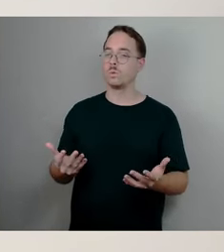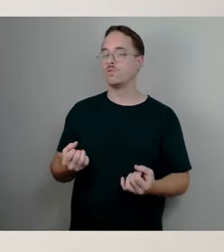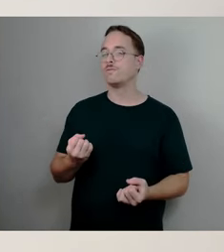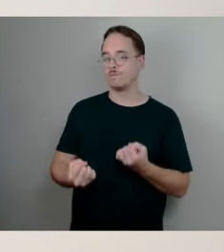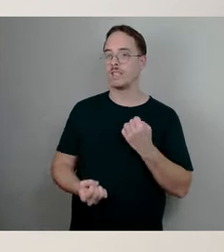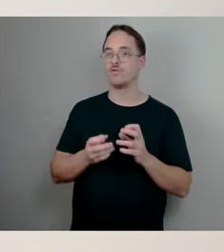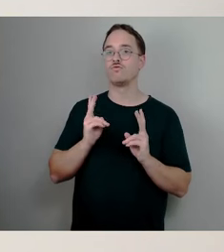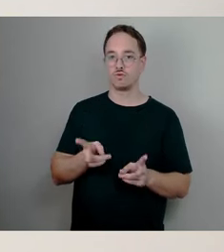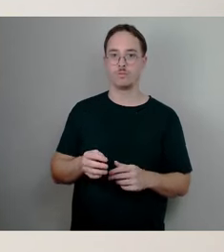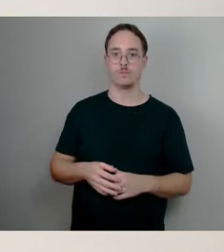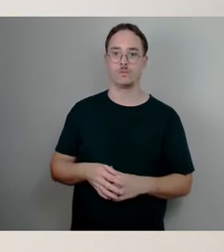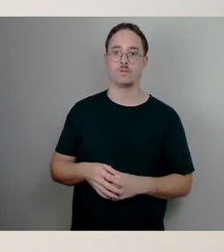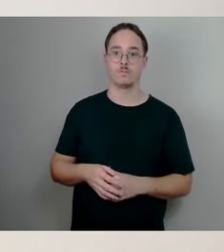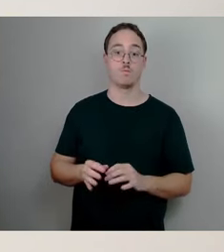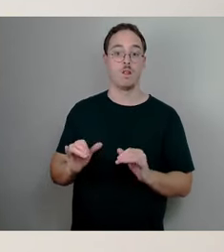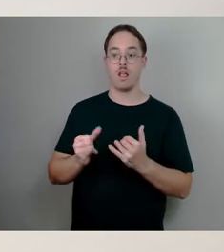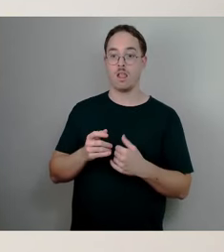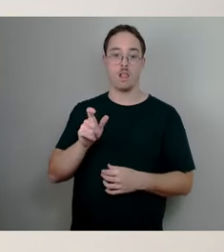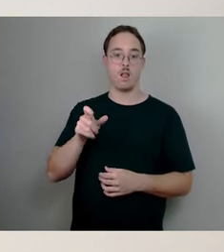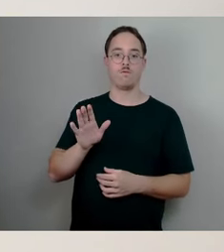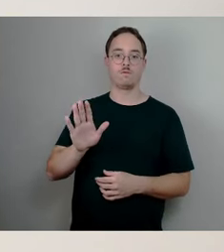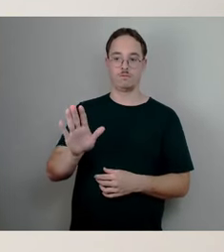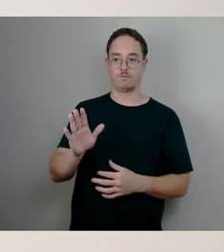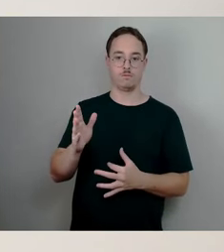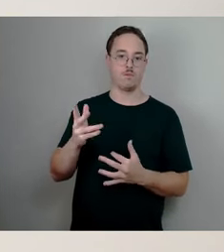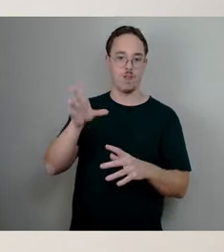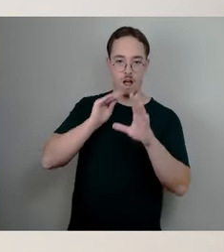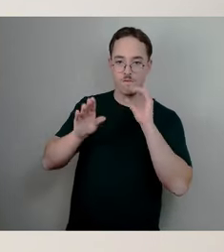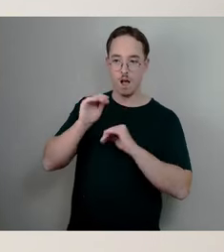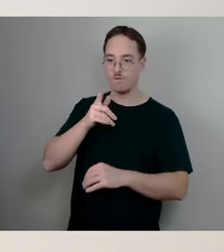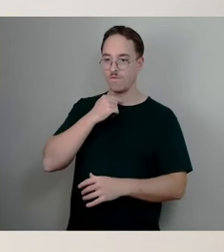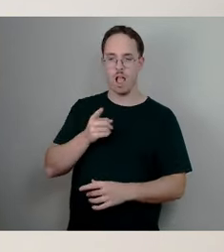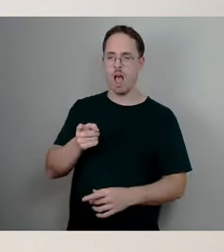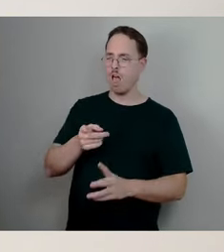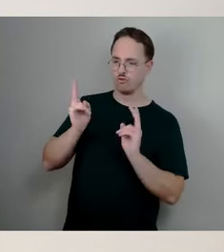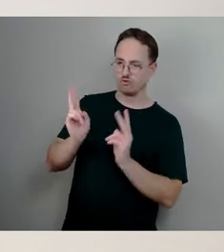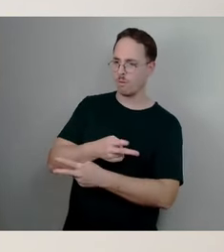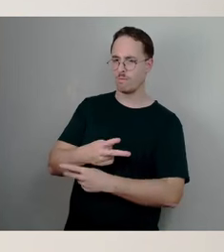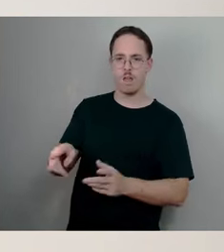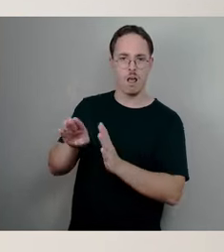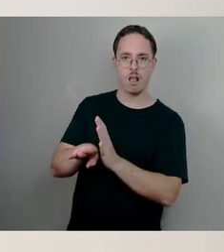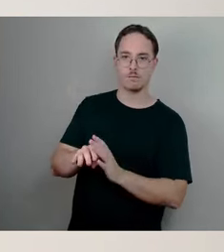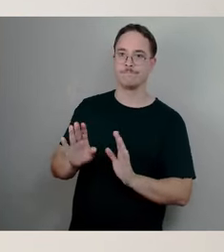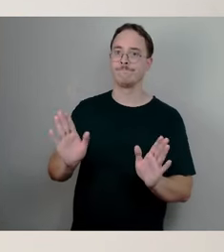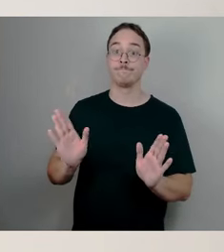Eltern hier irgendwie, oder stellt die in Zweifel, dass das so nie richtig wäre. Es sind